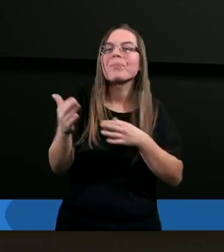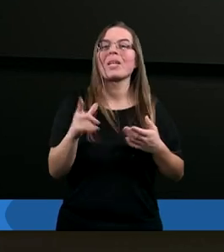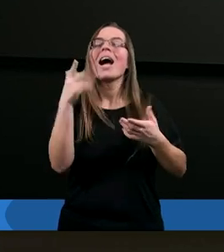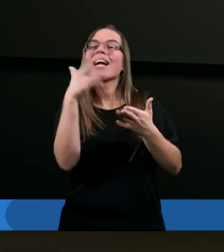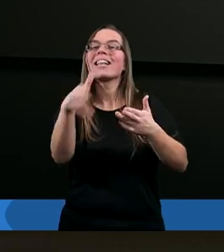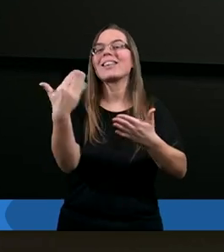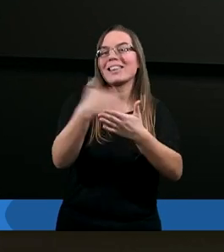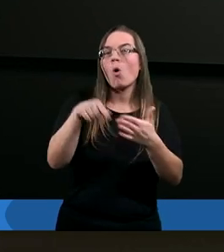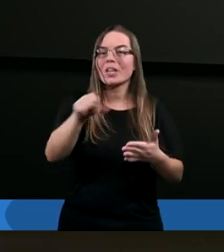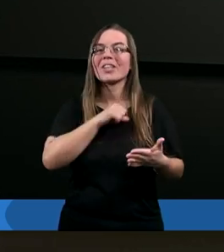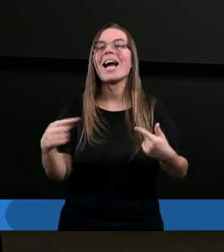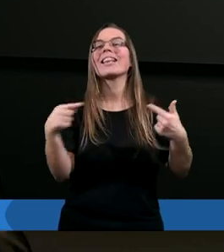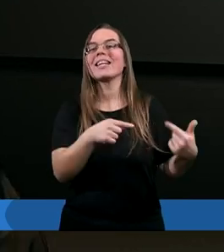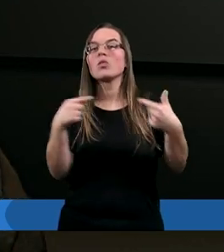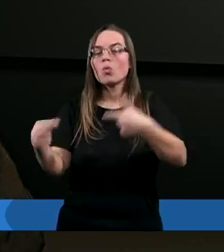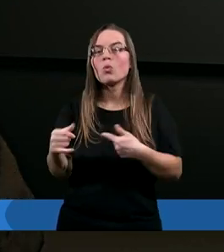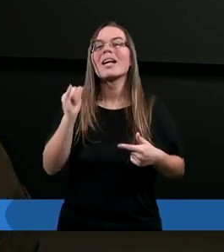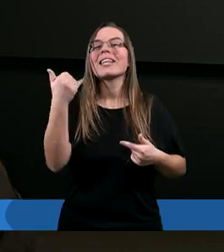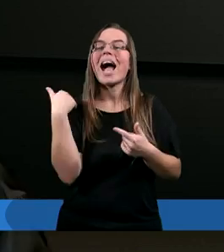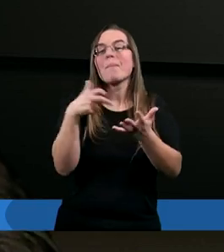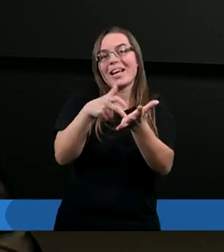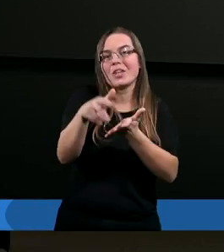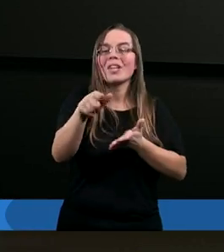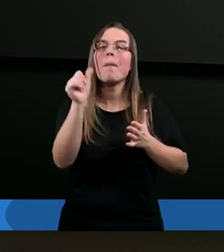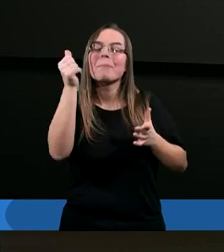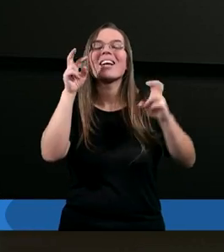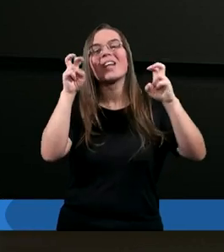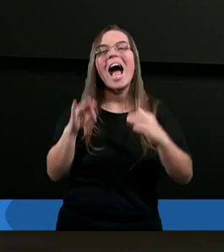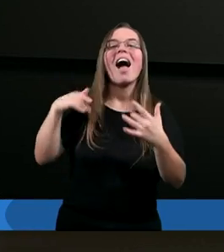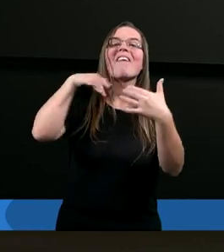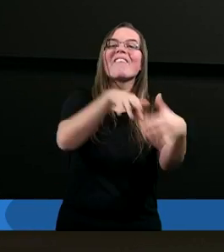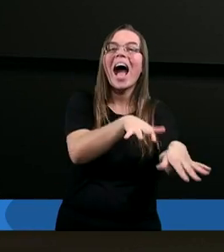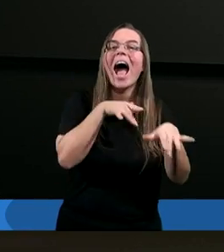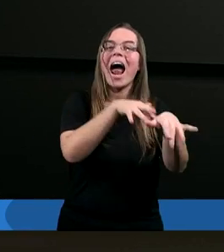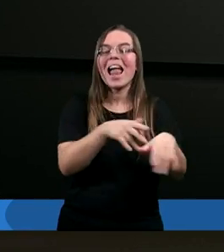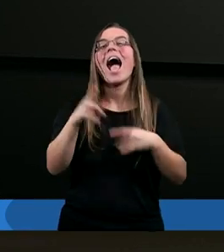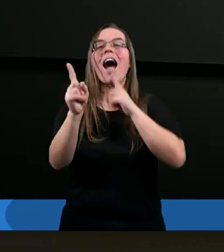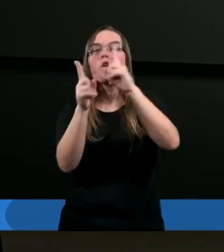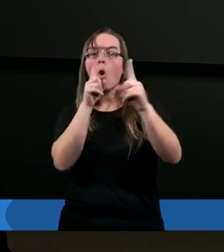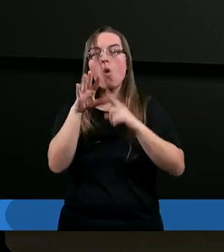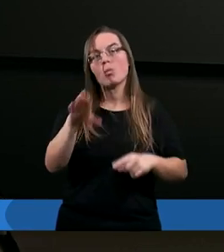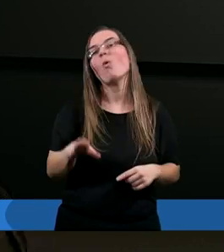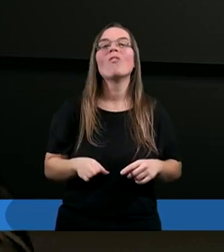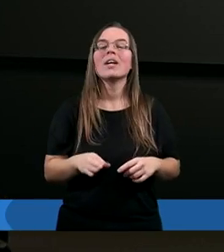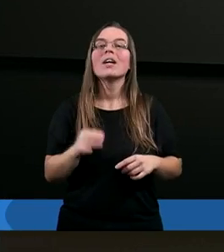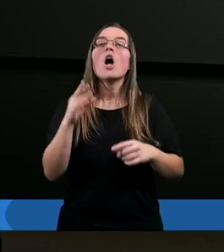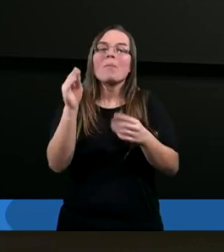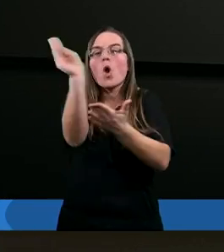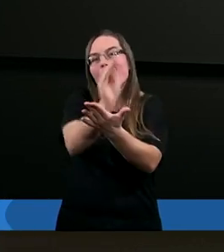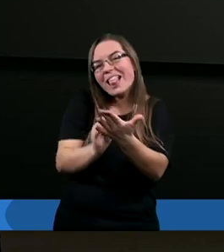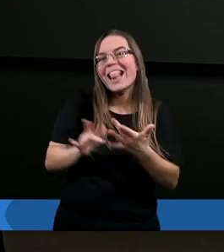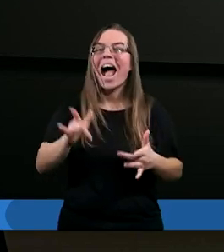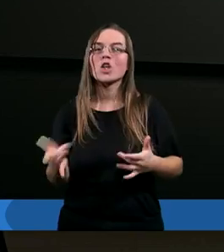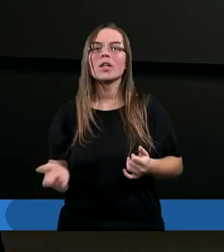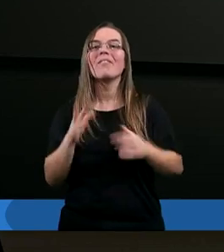się ta dyskusja, jest jakby idzie ta pierwsza fala rozmowy, komentarzy,